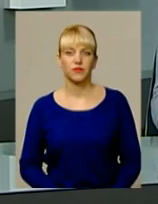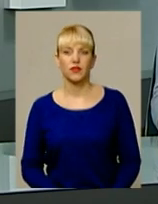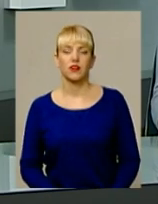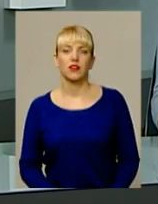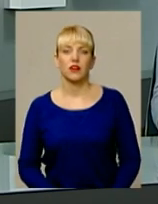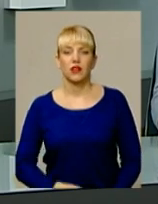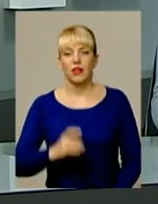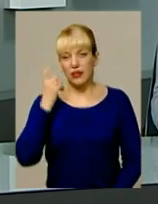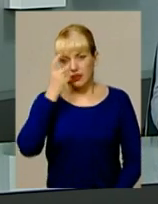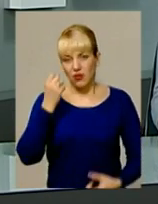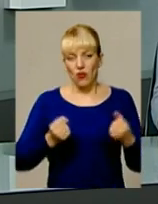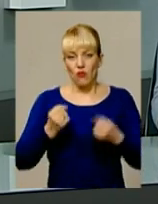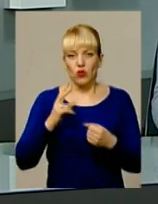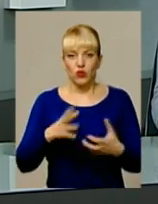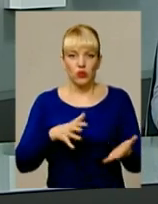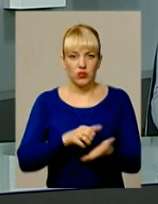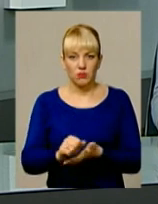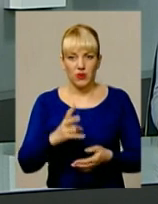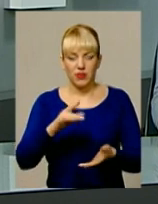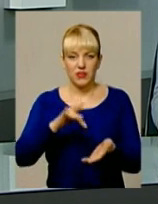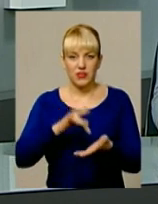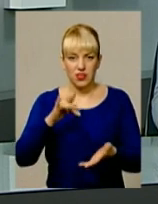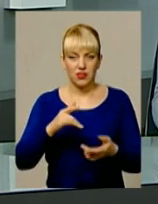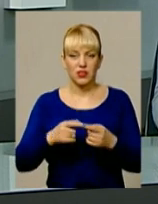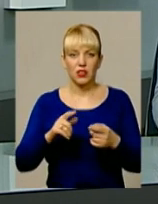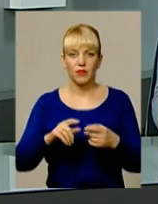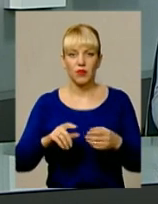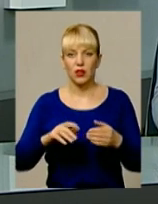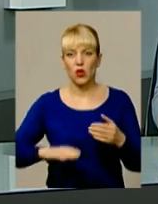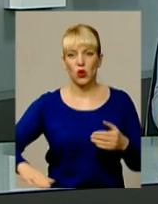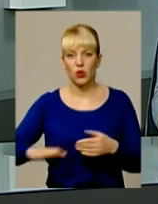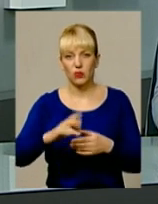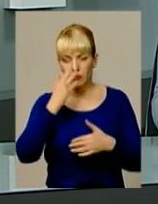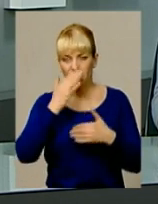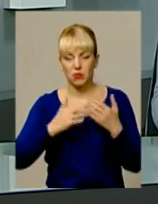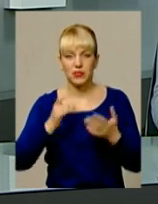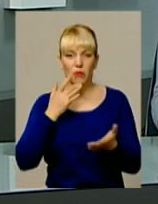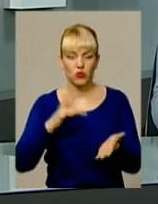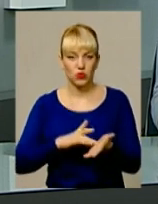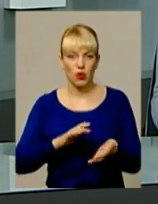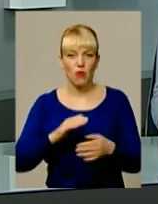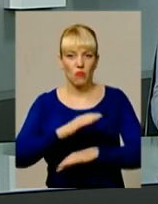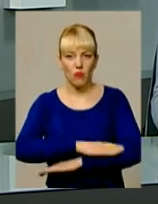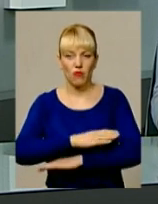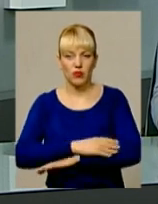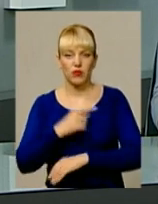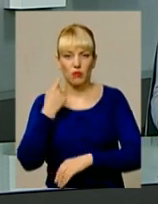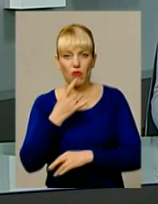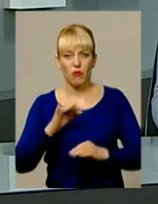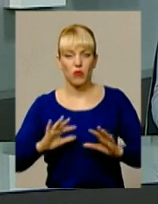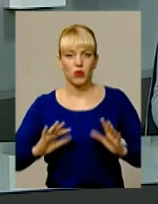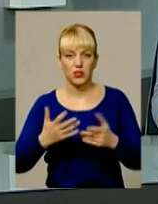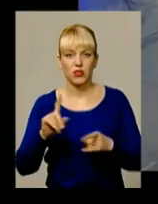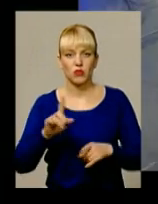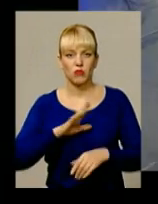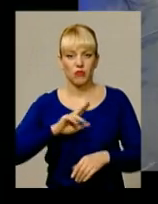Нетверезий водій, що збив у центрі Хмельницького клумбу, вибачився перед патрульнами за ганебну поведінку. Йдеться про інцидент, що стався у